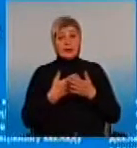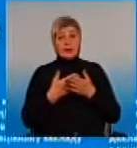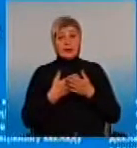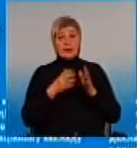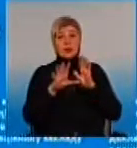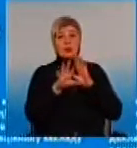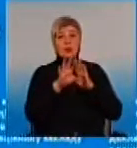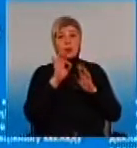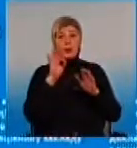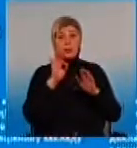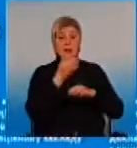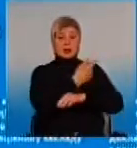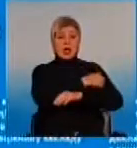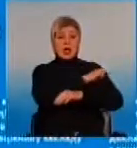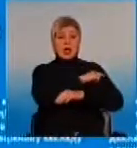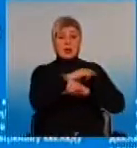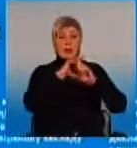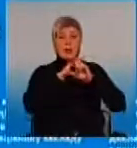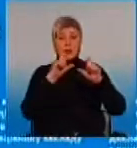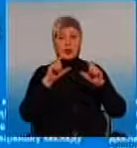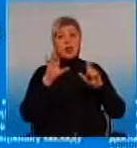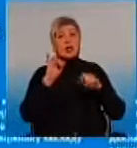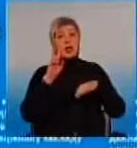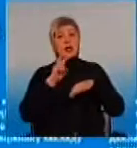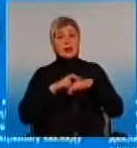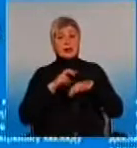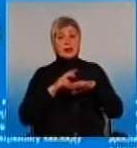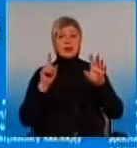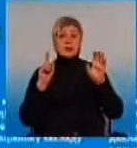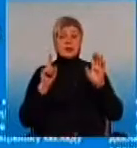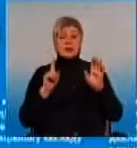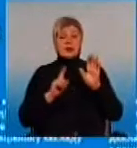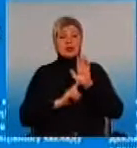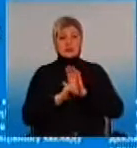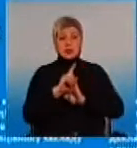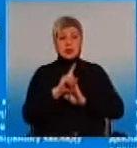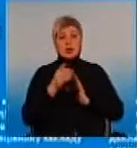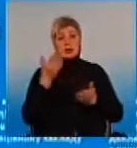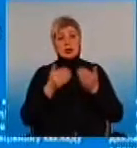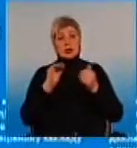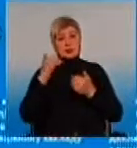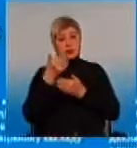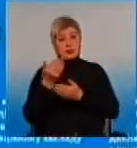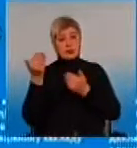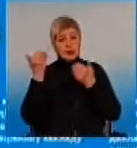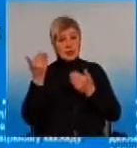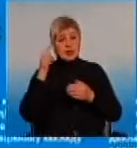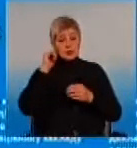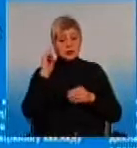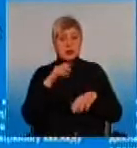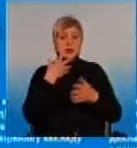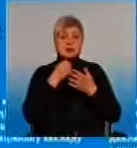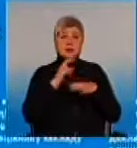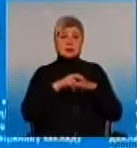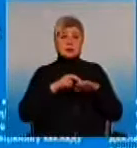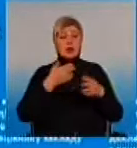оберить заклад и лекаря, так, где это можно сделать? Ну, сначала, ну, если вы знаете своего врача, понятно, вы созвонились, пришли и все